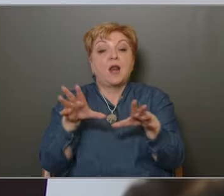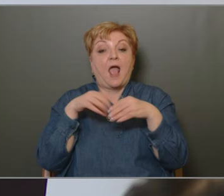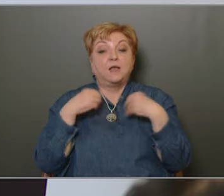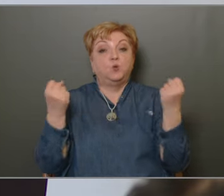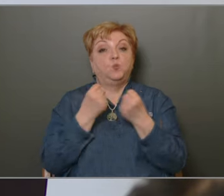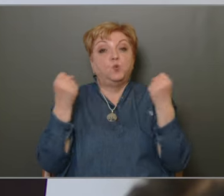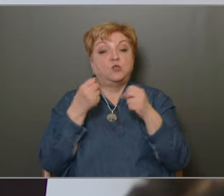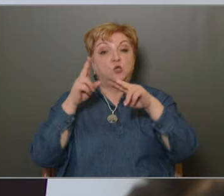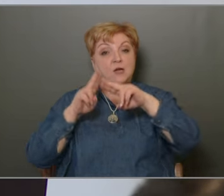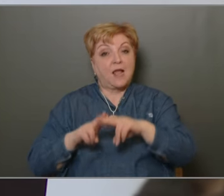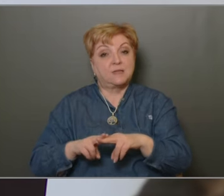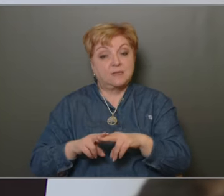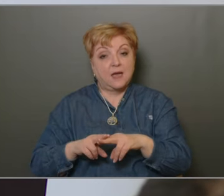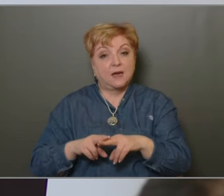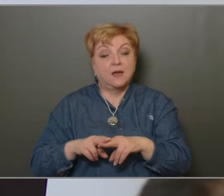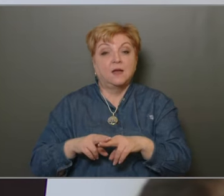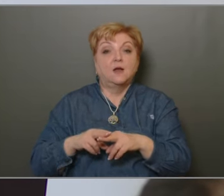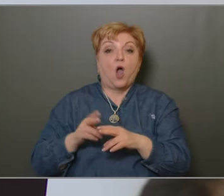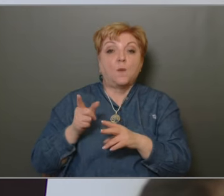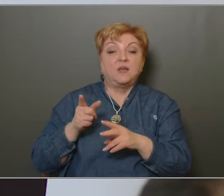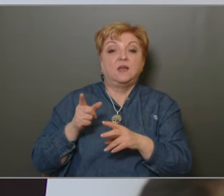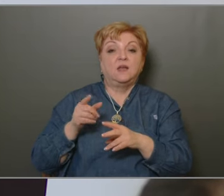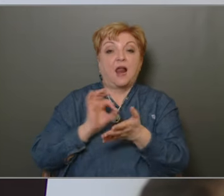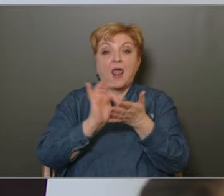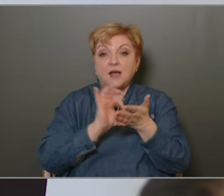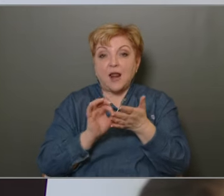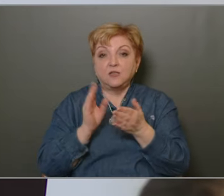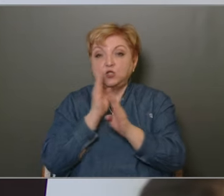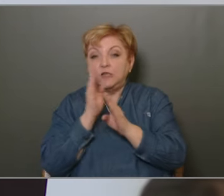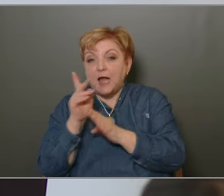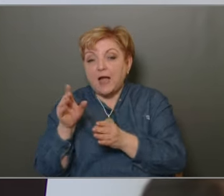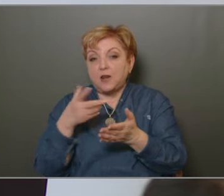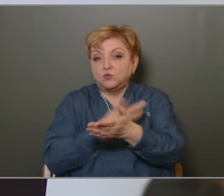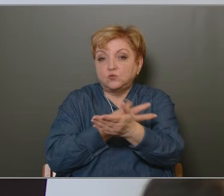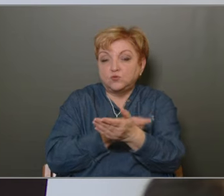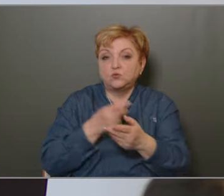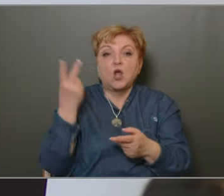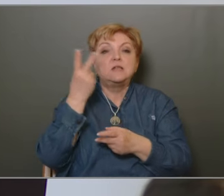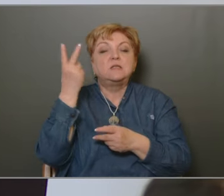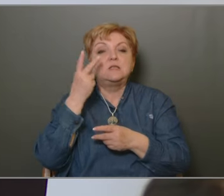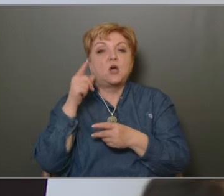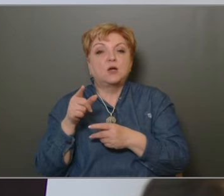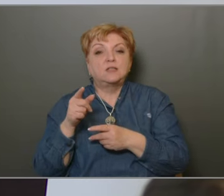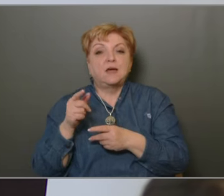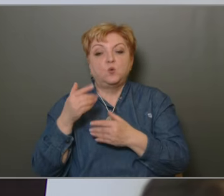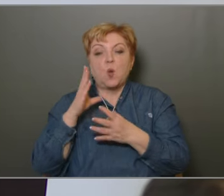együttműködési rendszerré vált, amely a legális és illegális drogokkal összefüggő problémák, valamint a szakszerű mentálhigiénés szemléletű